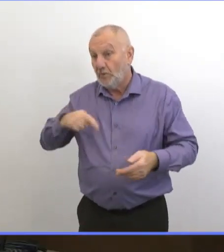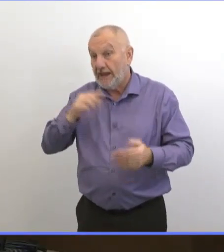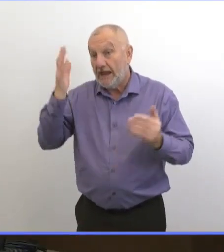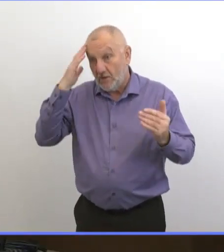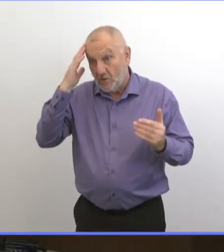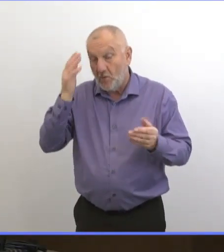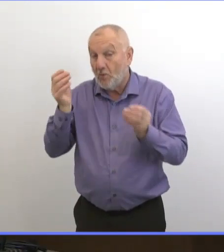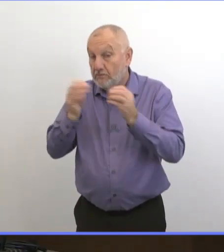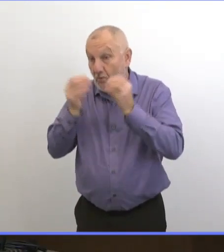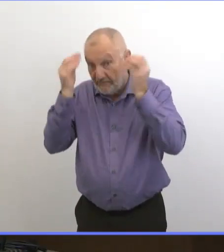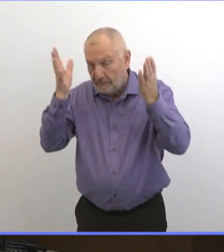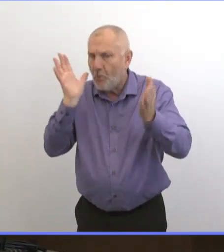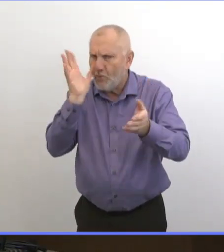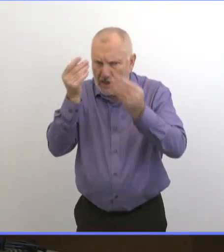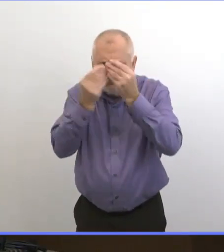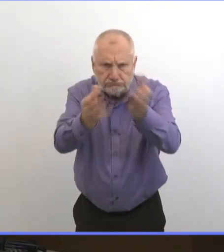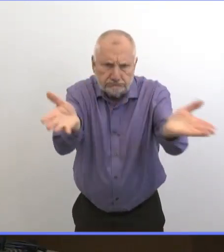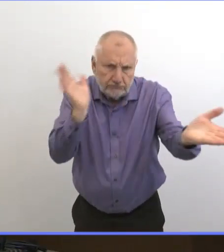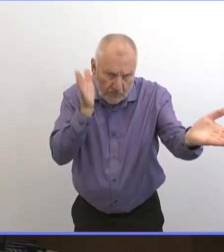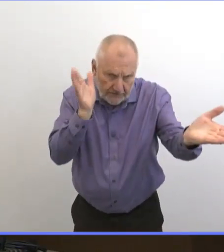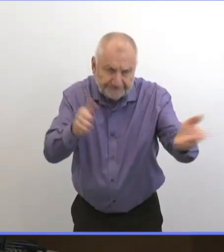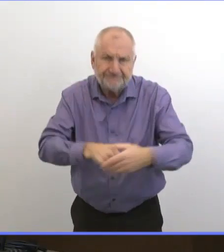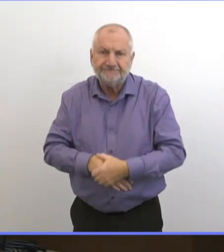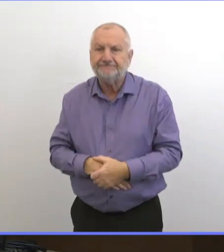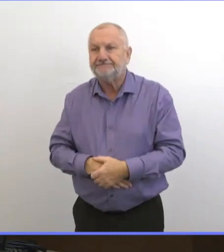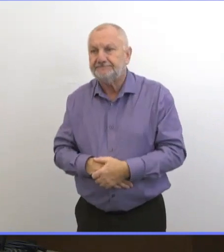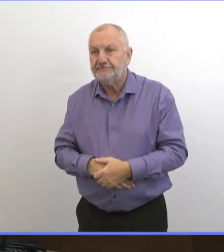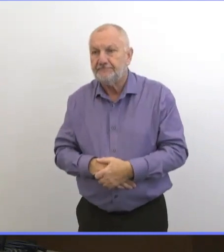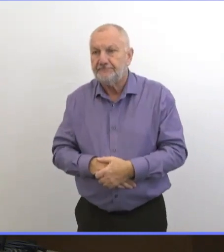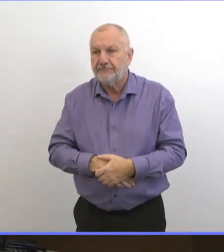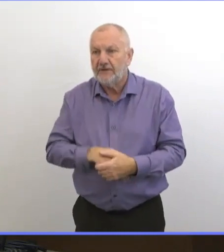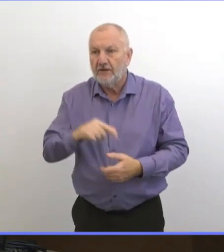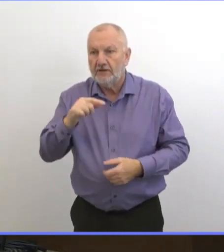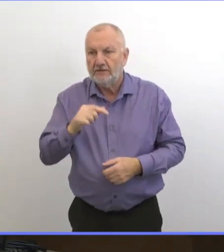on donnera de renseignements. Du Brandonson Colleen.